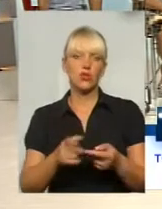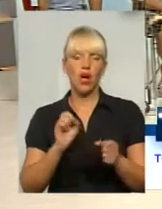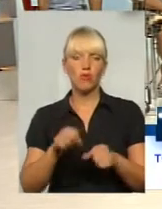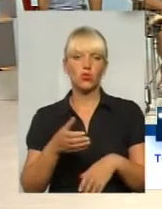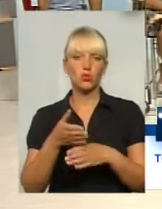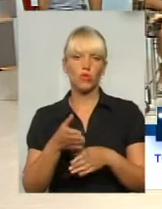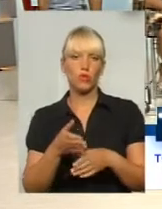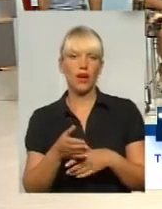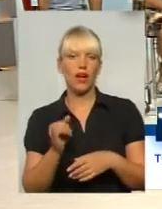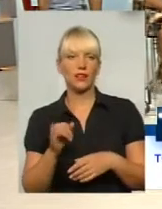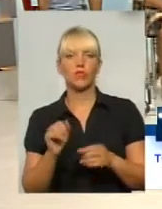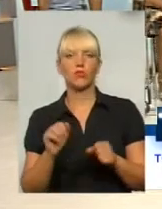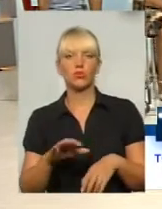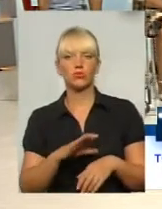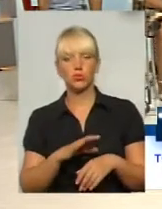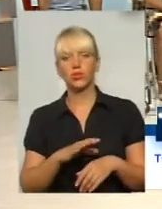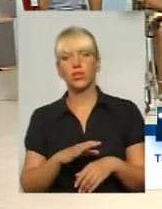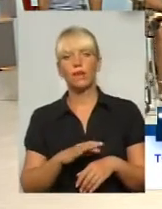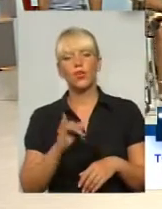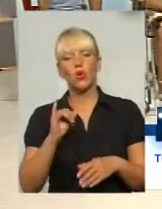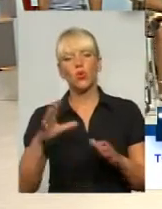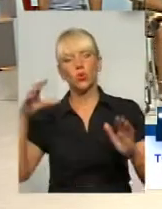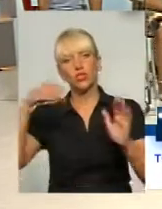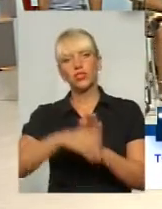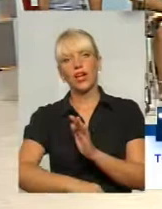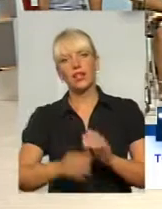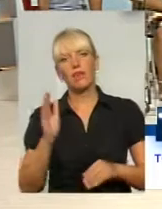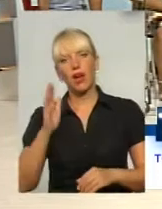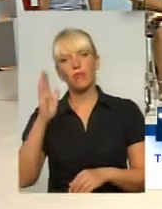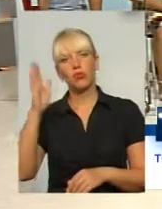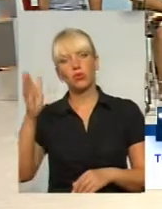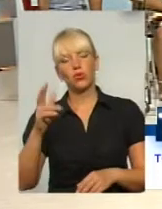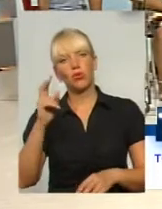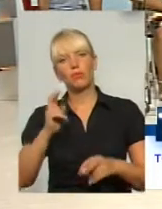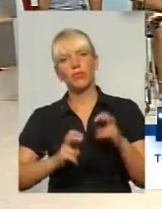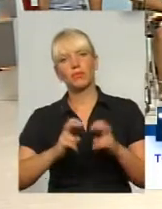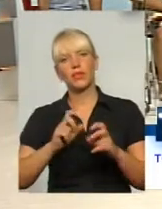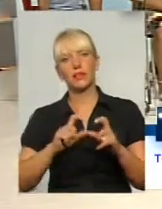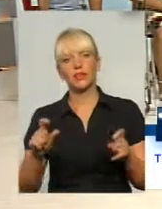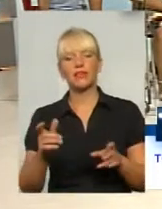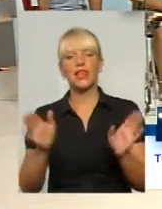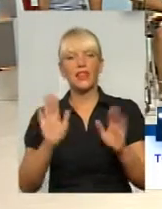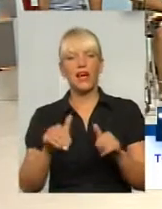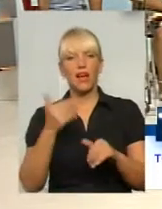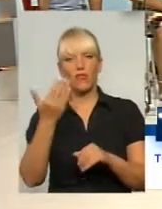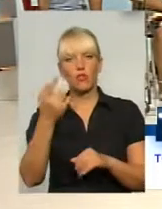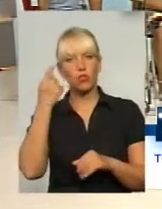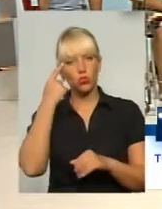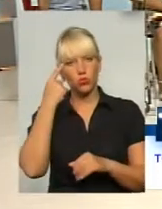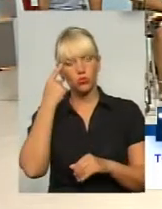і, власне кажучи, бути безпосередньо у штаті майбутнього підприємства. Нехай вони подумають.